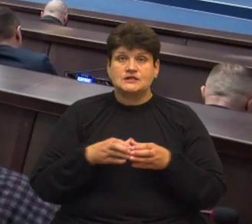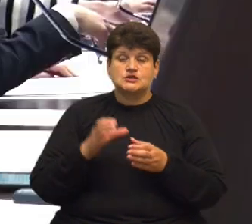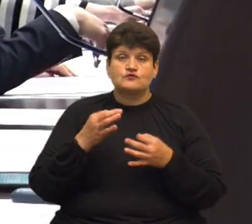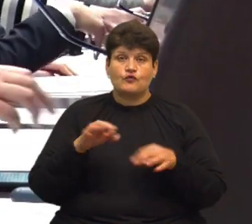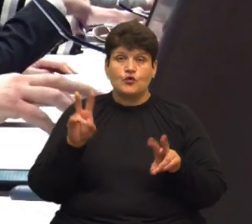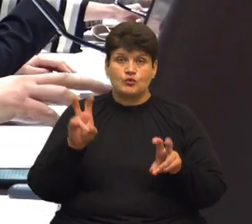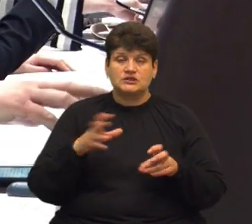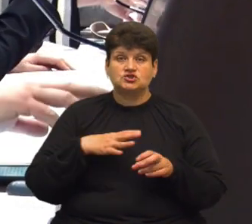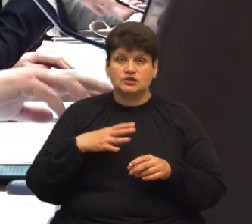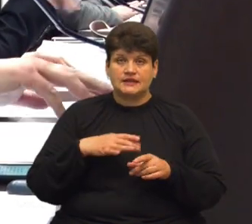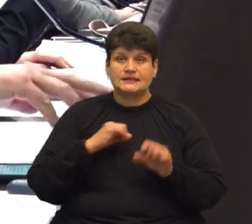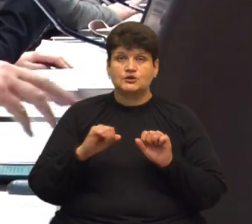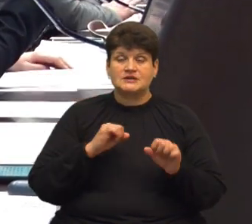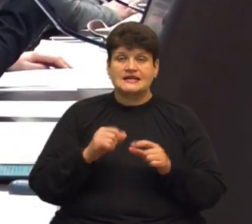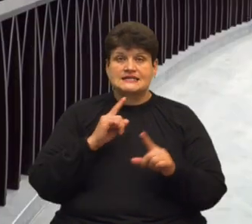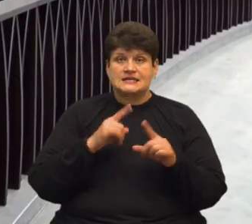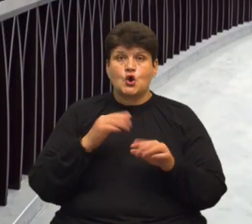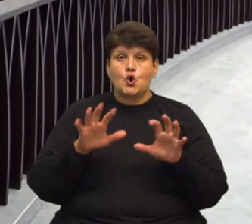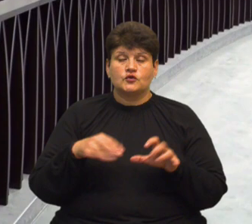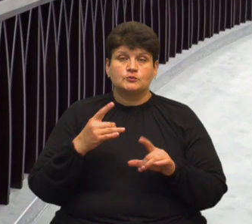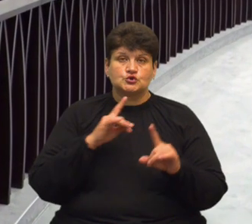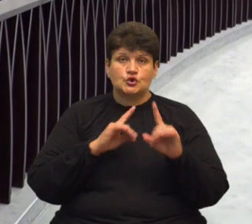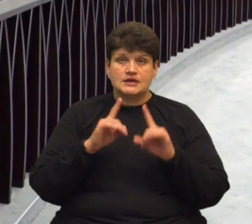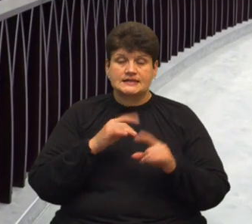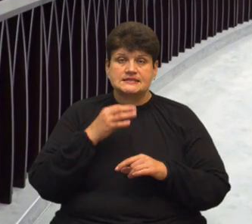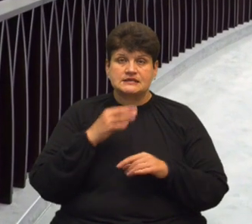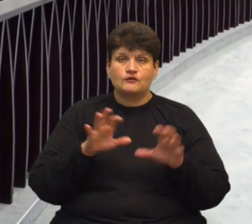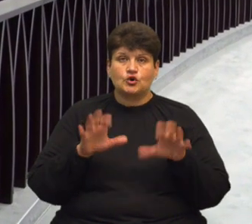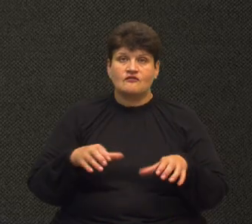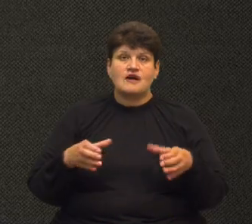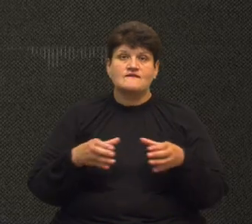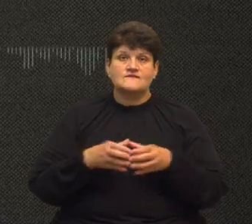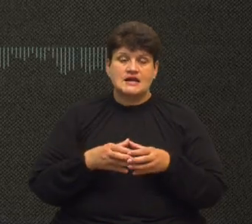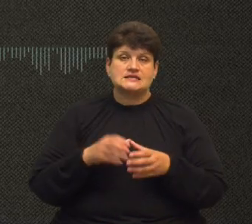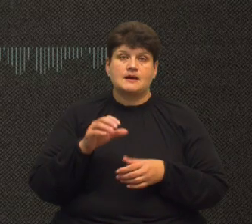розпорядження просесію від голови облради, повідомив голова фракції Михайло Тимошик.